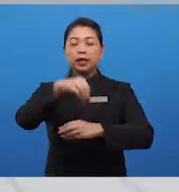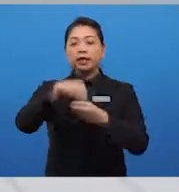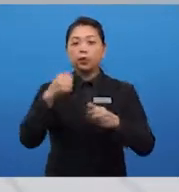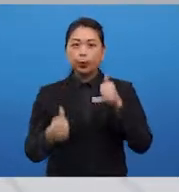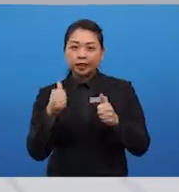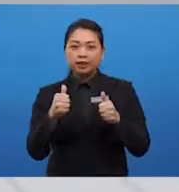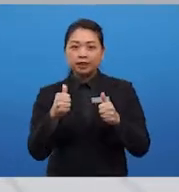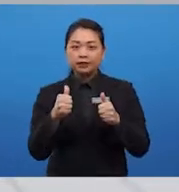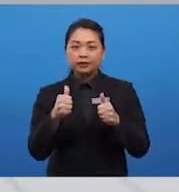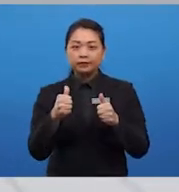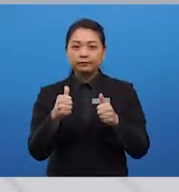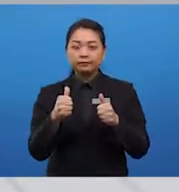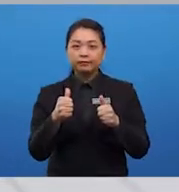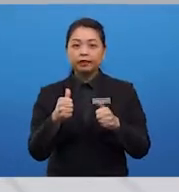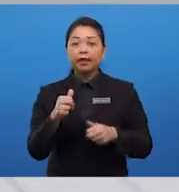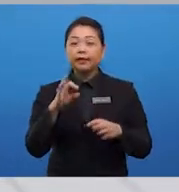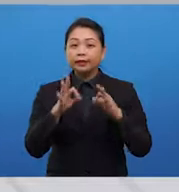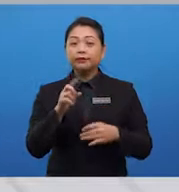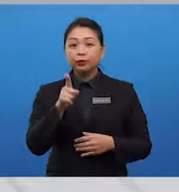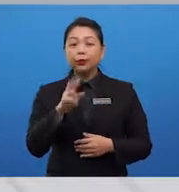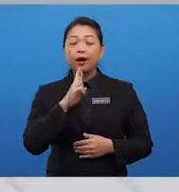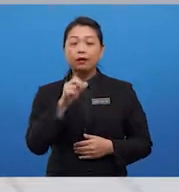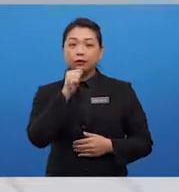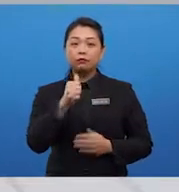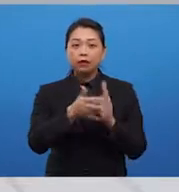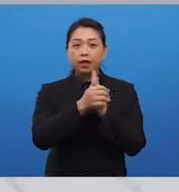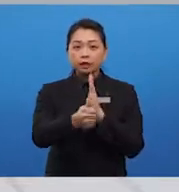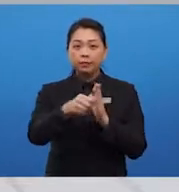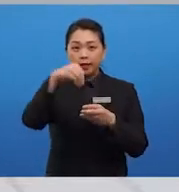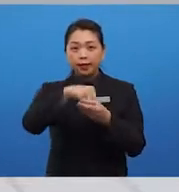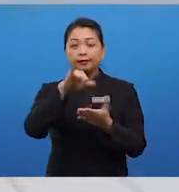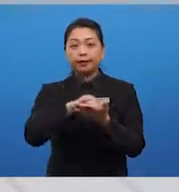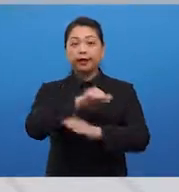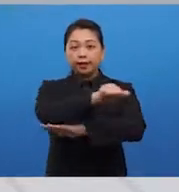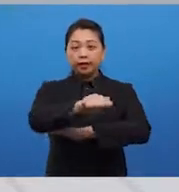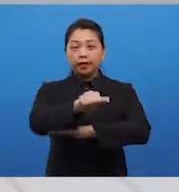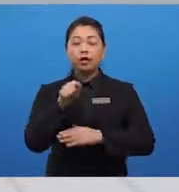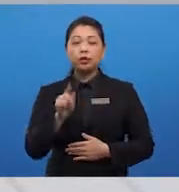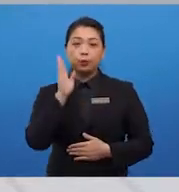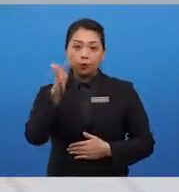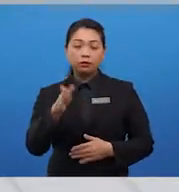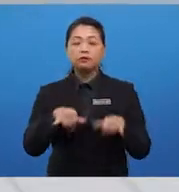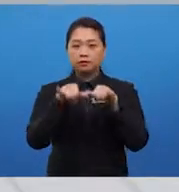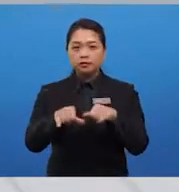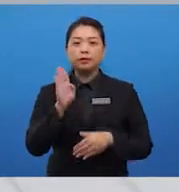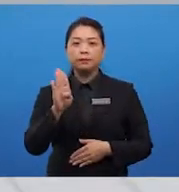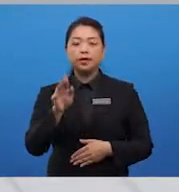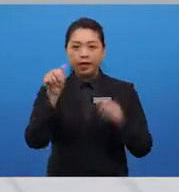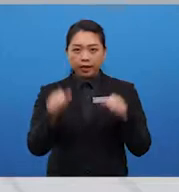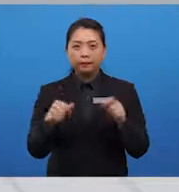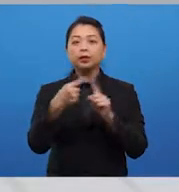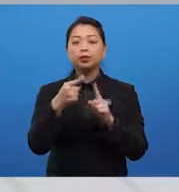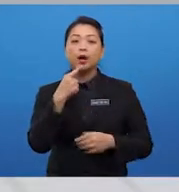dalam akademik berbeza, anda akan masih dapat jawabannya.